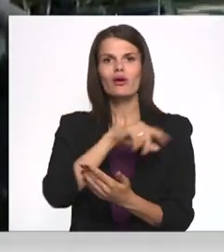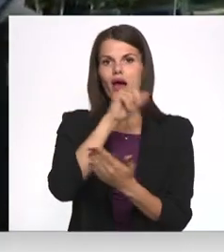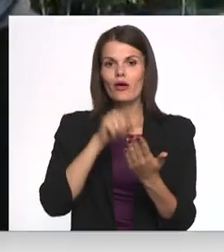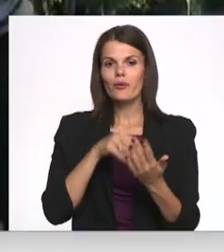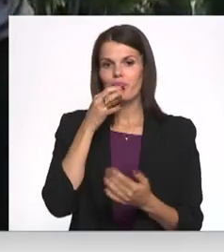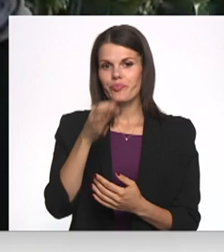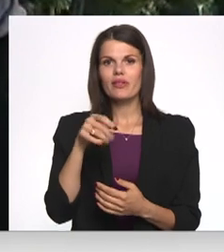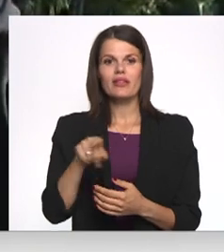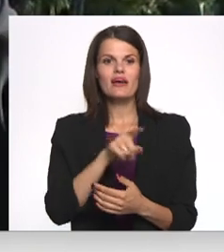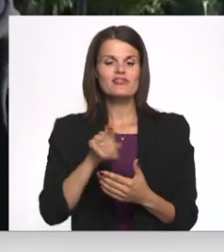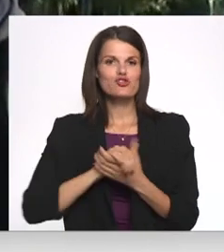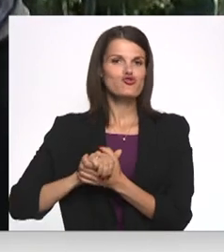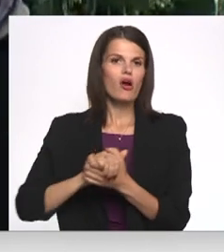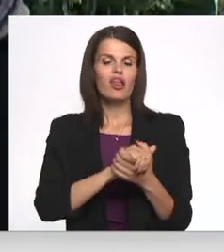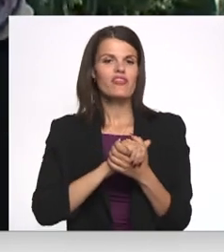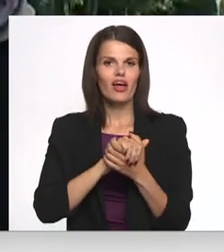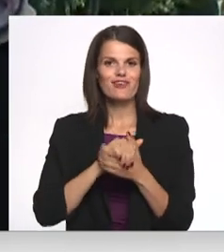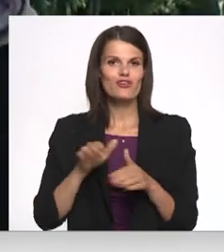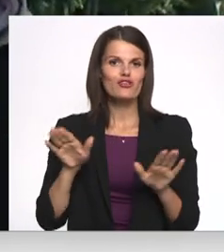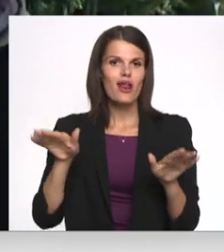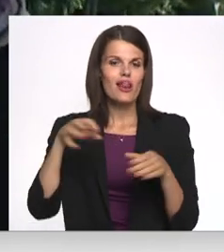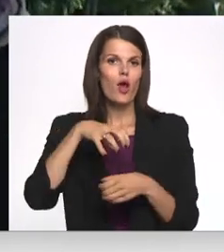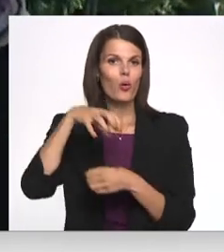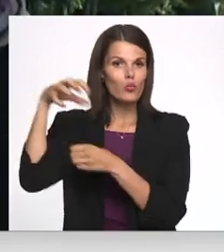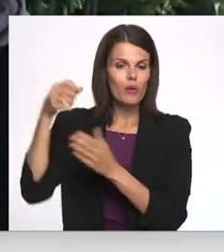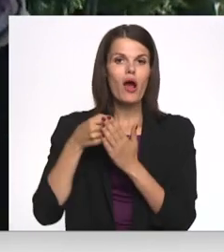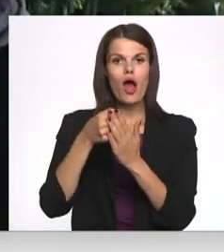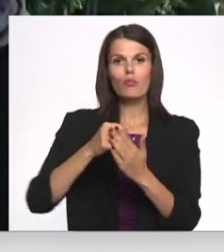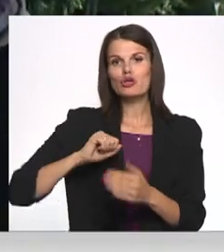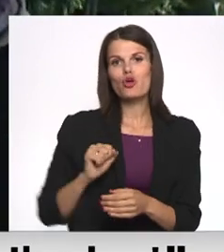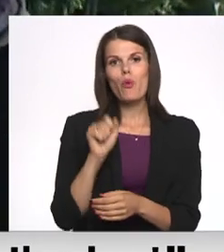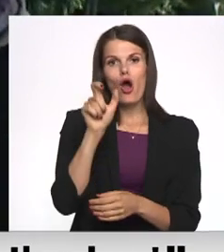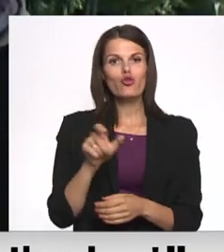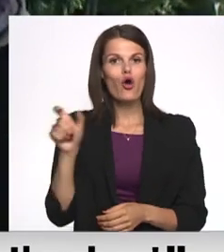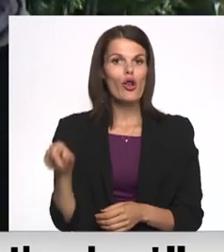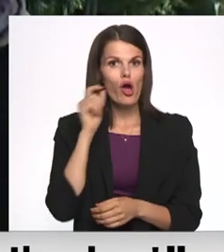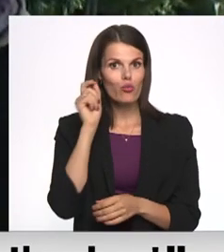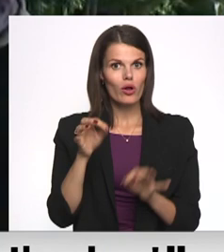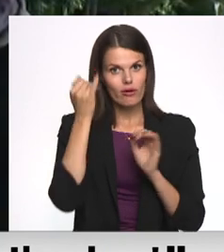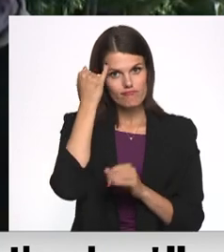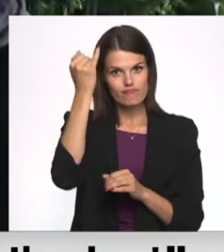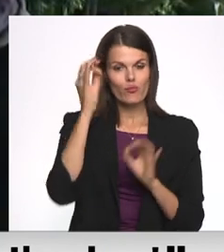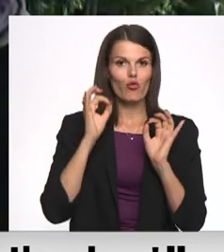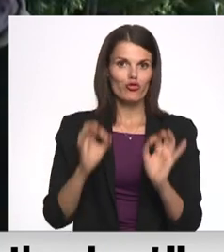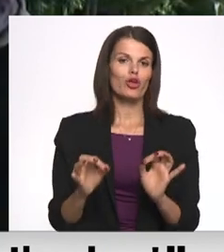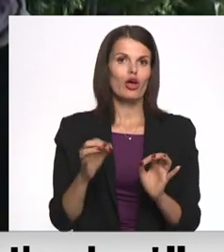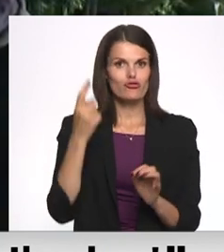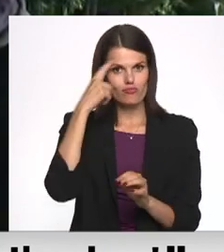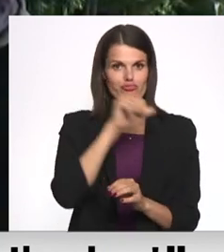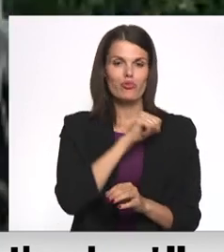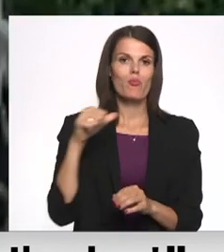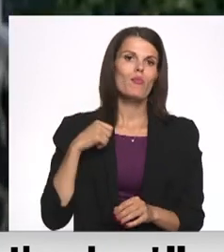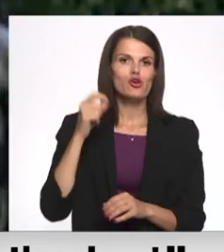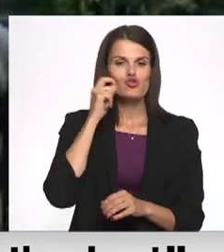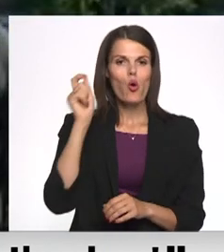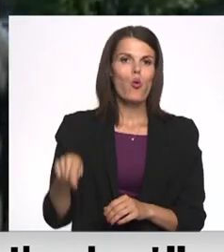solidarizēšanās lidojums. Mēs atbalstam mūsu kolēģis Ukrainā. Un tā ideja radās tieši Ukraiņu pilotiem, kad varētu